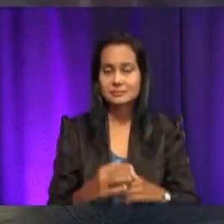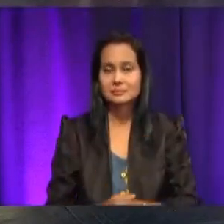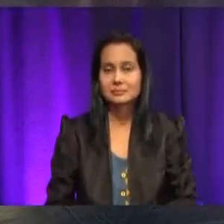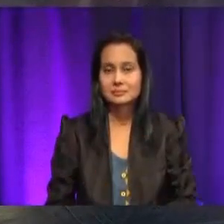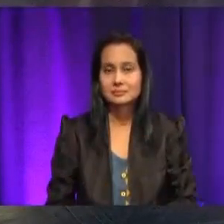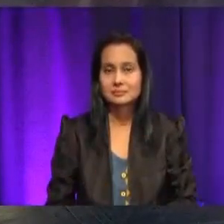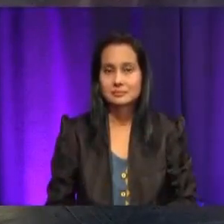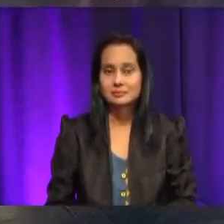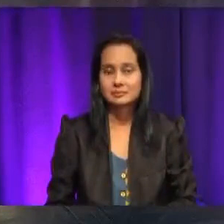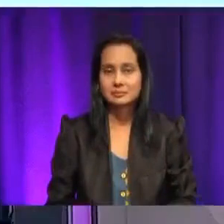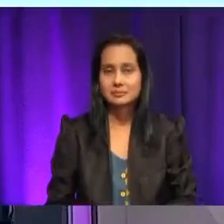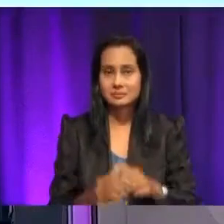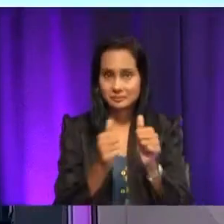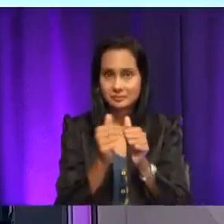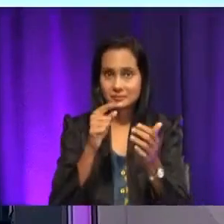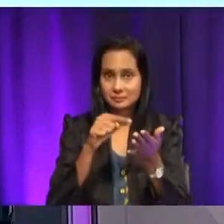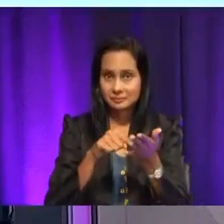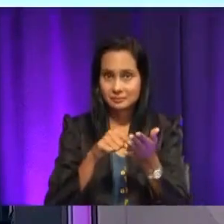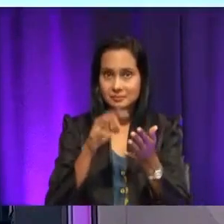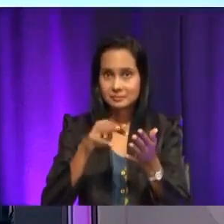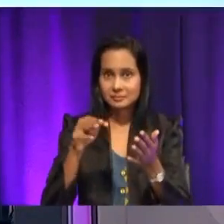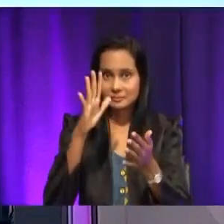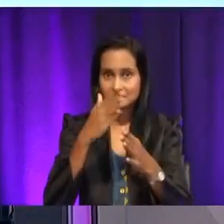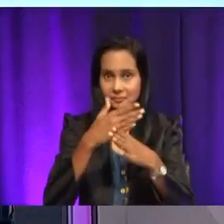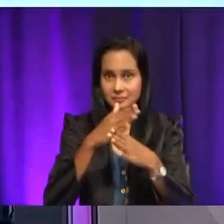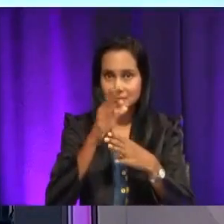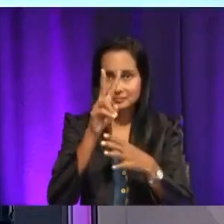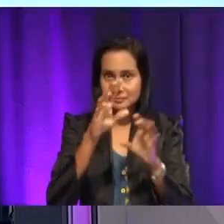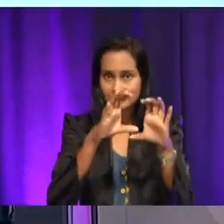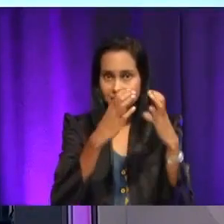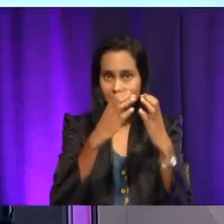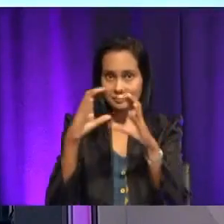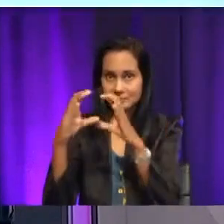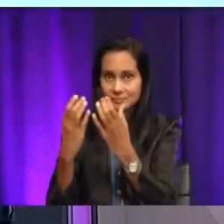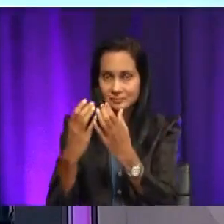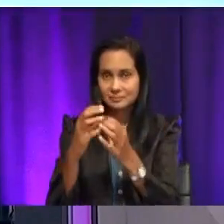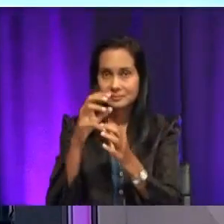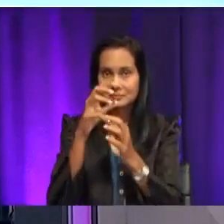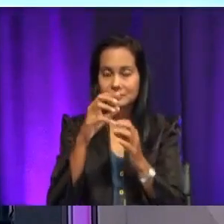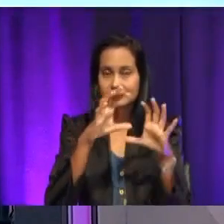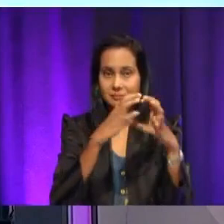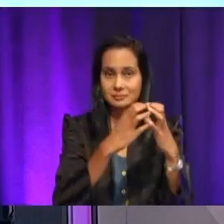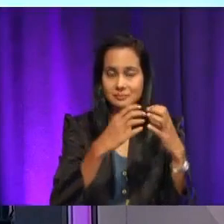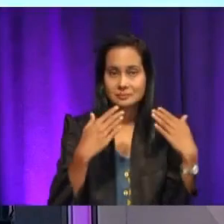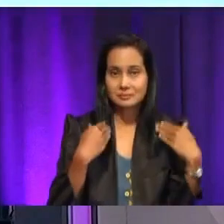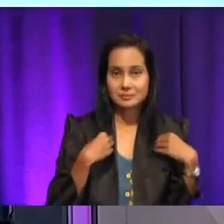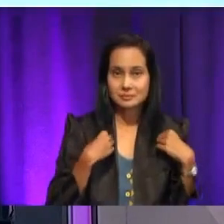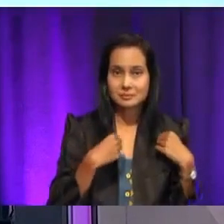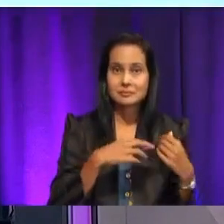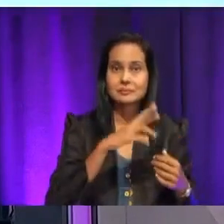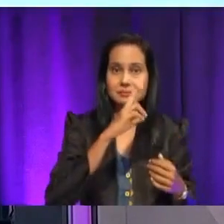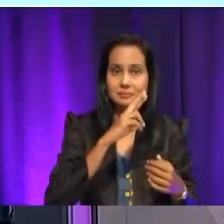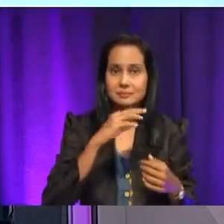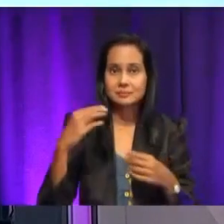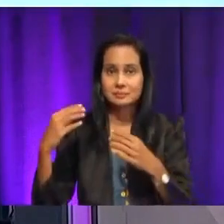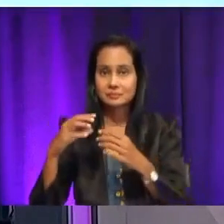Okey, dalam aktiviti ini, murid-murid akan dibahagikan kepada dua kumpulan iaitu kumpulan baju merah dan kumpulan baju biru. Okey.